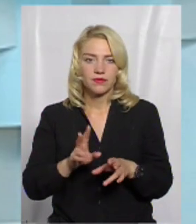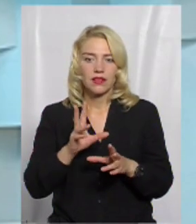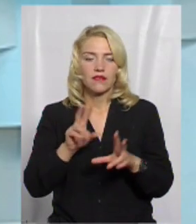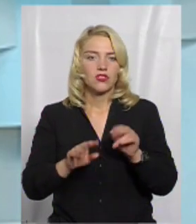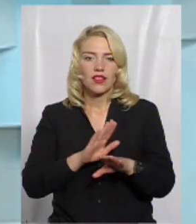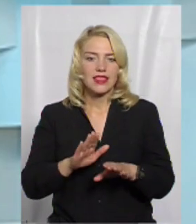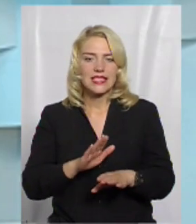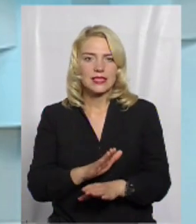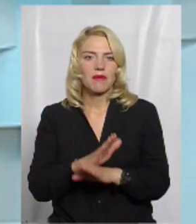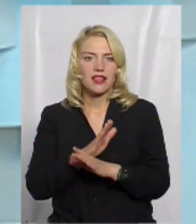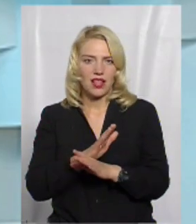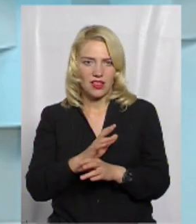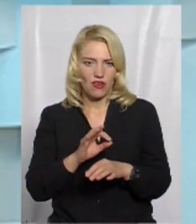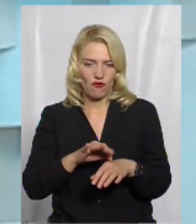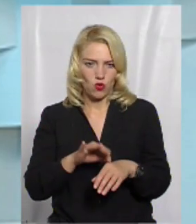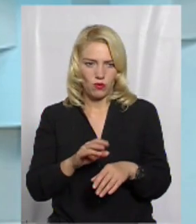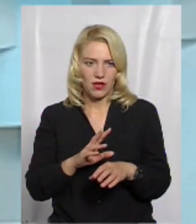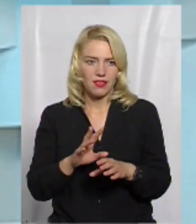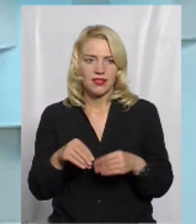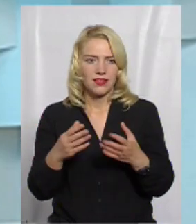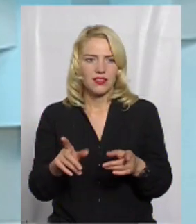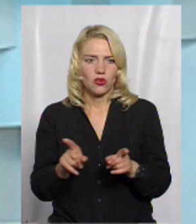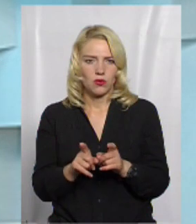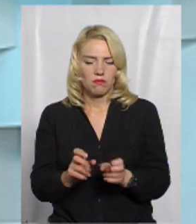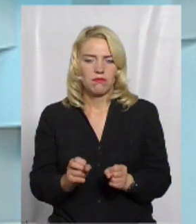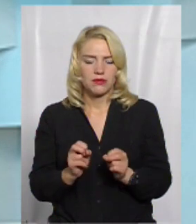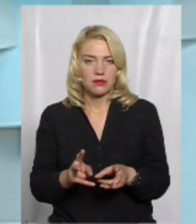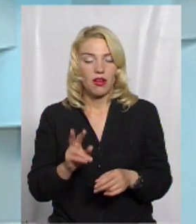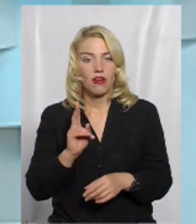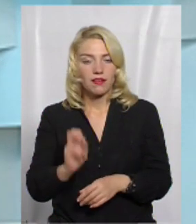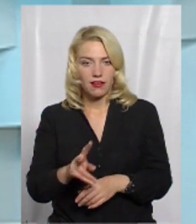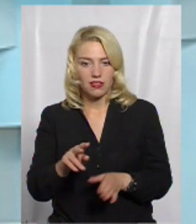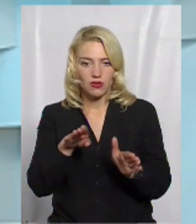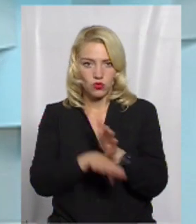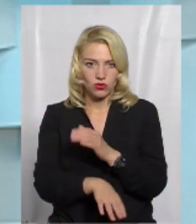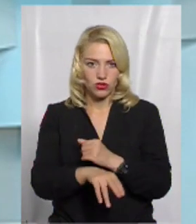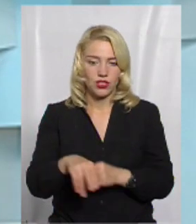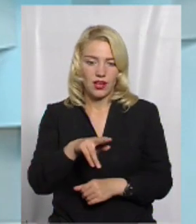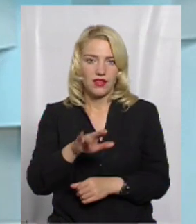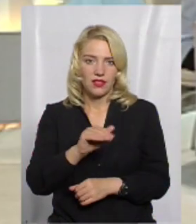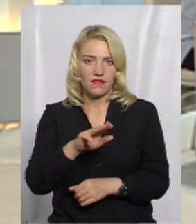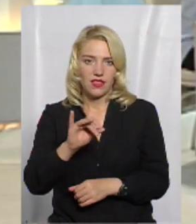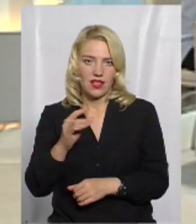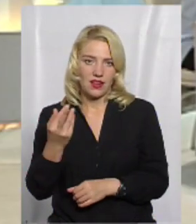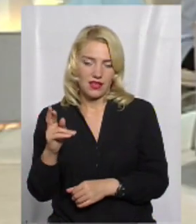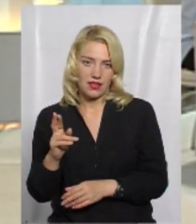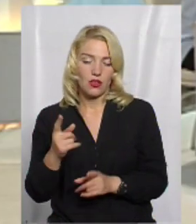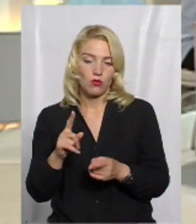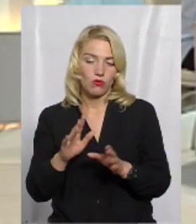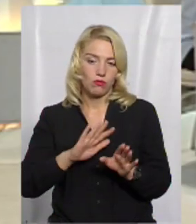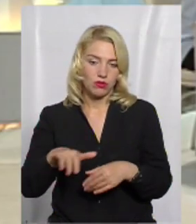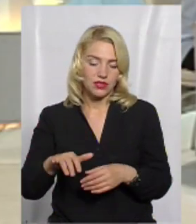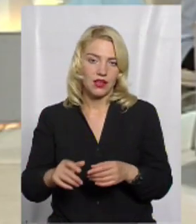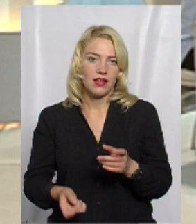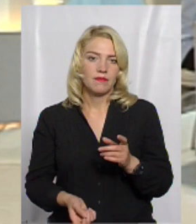ну, не все за собою такої смертельної небезпеки, як дифтерія. Тому після спалаху